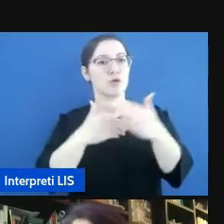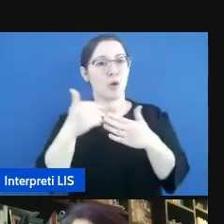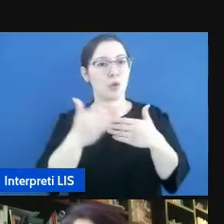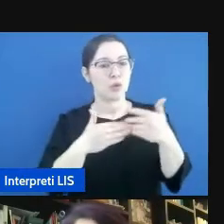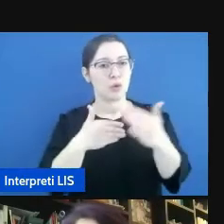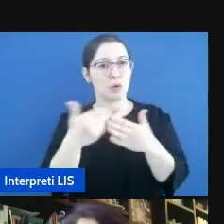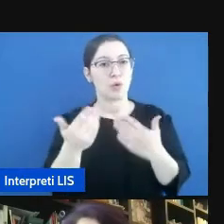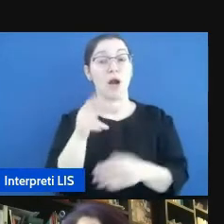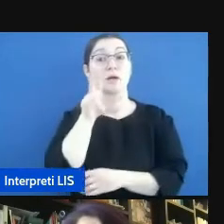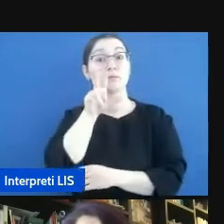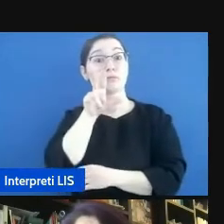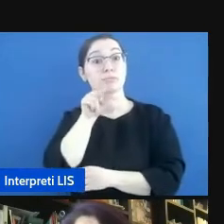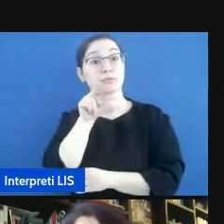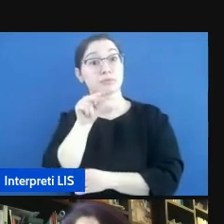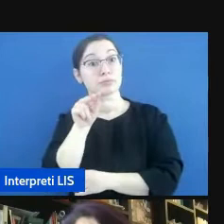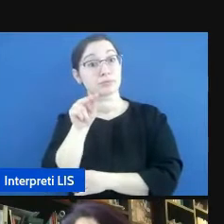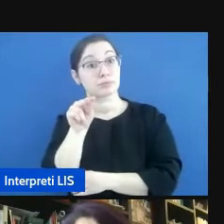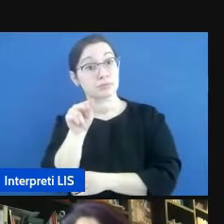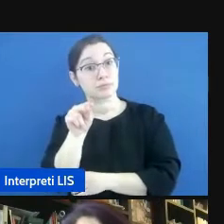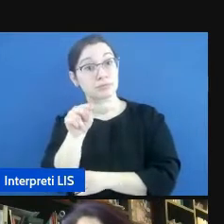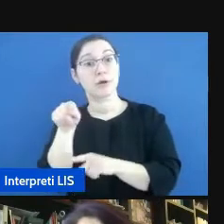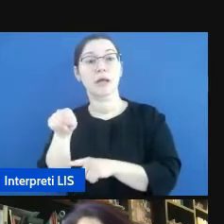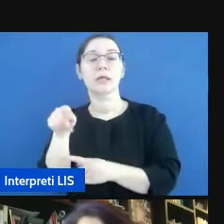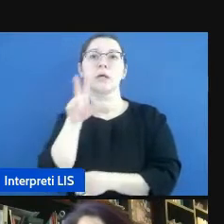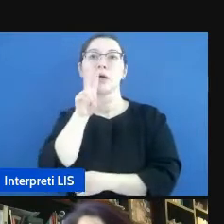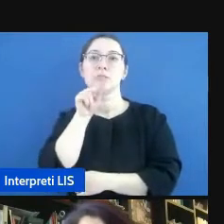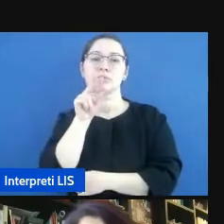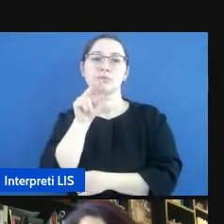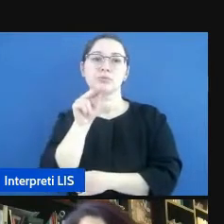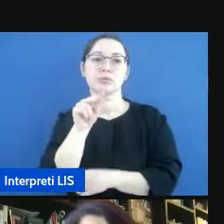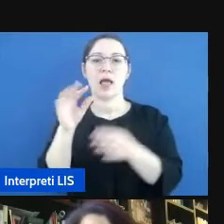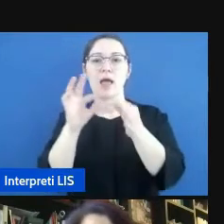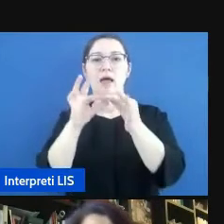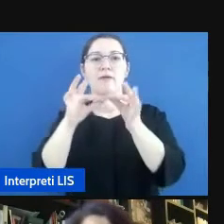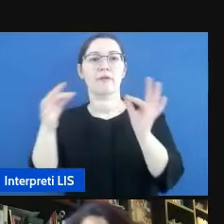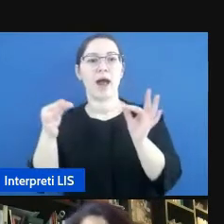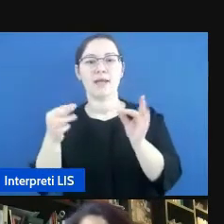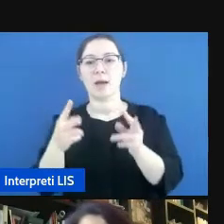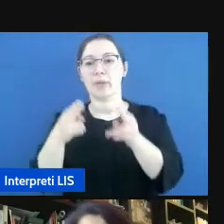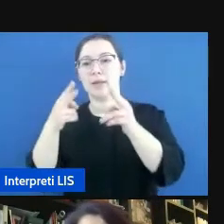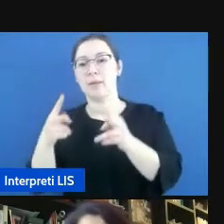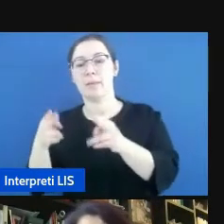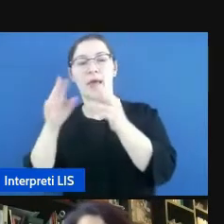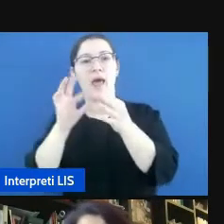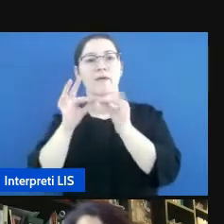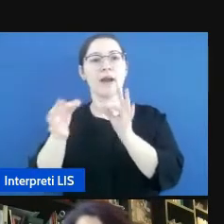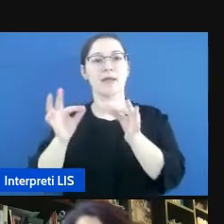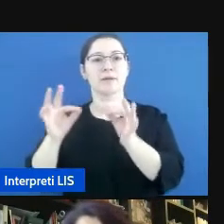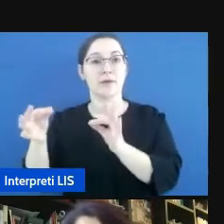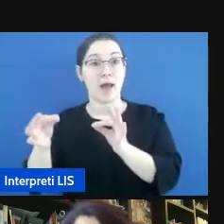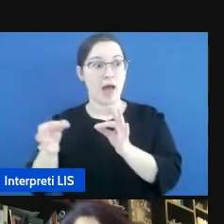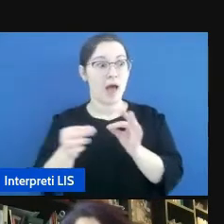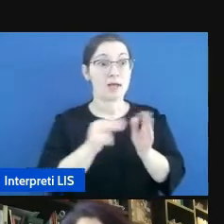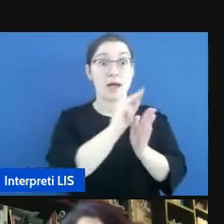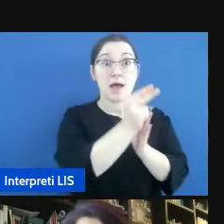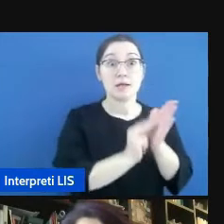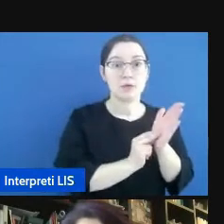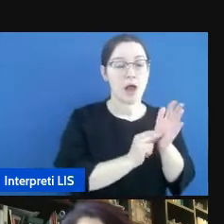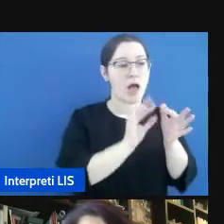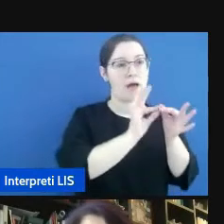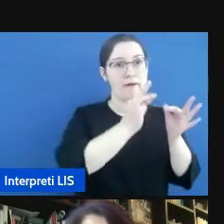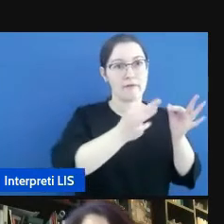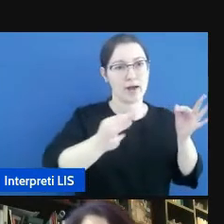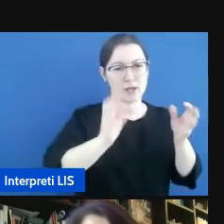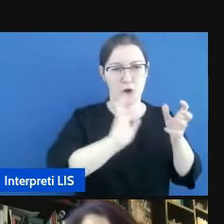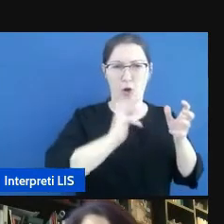parlata è fondamentalmente più frammentata, più breve, mentre nella lingua scritta è molto più complessa, ci sono